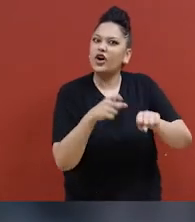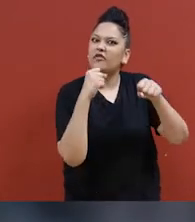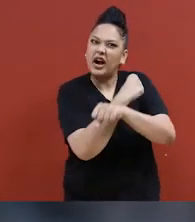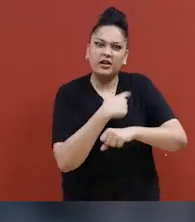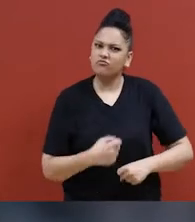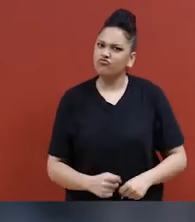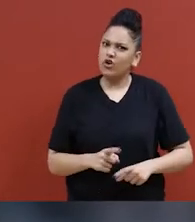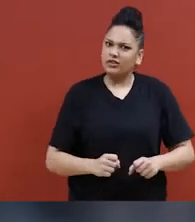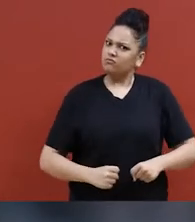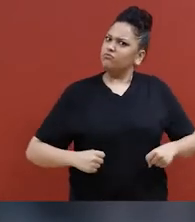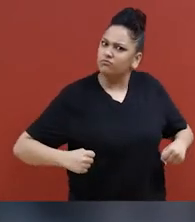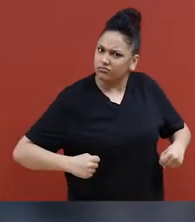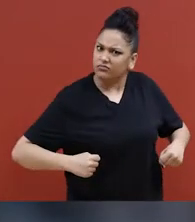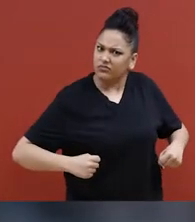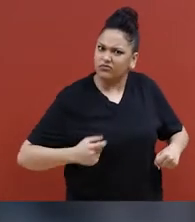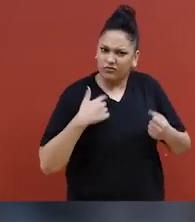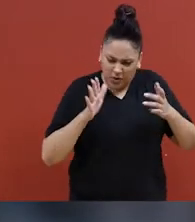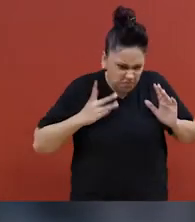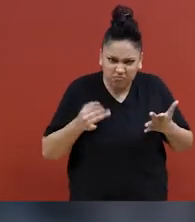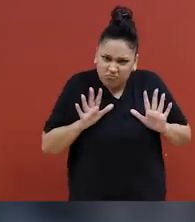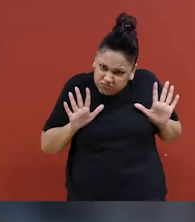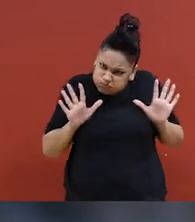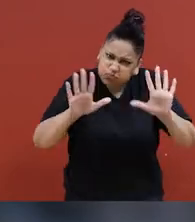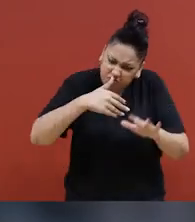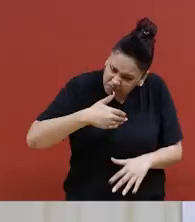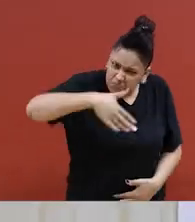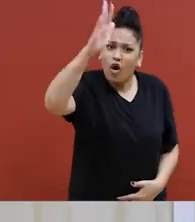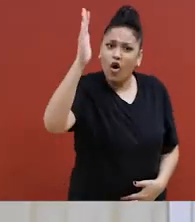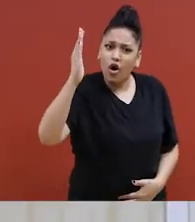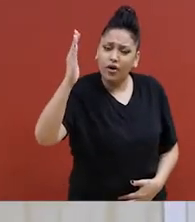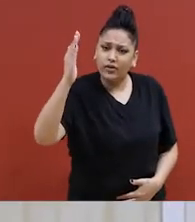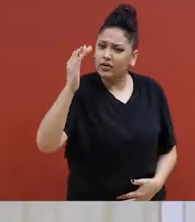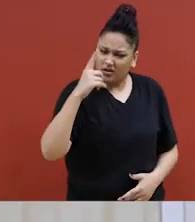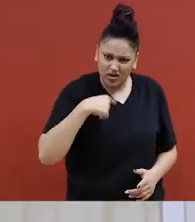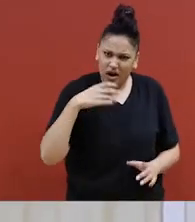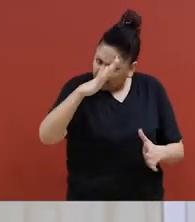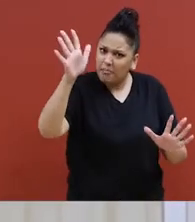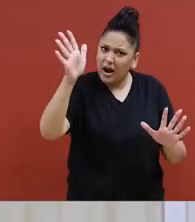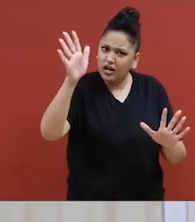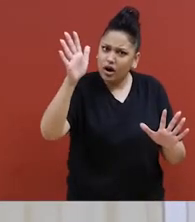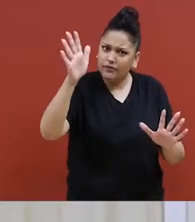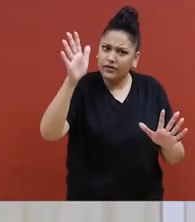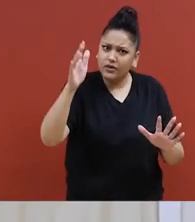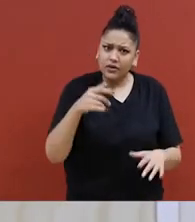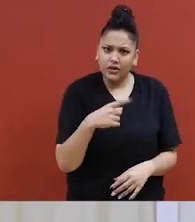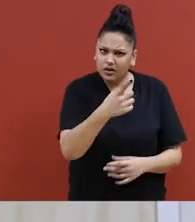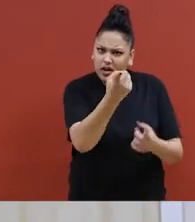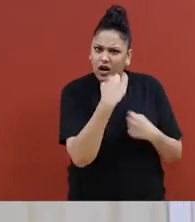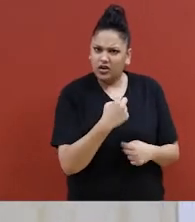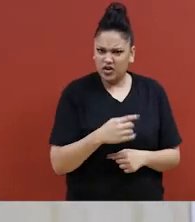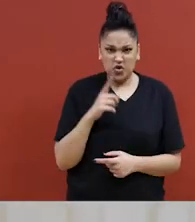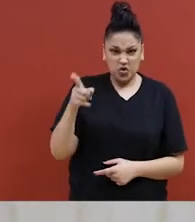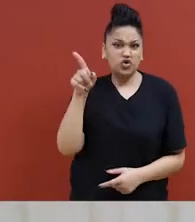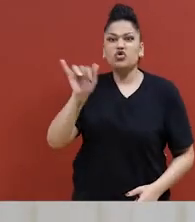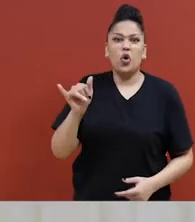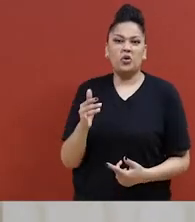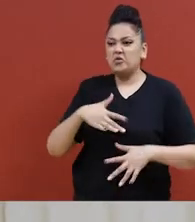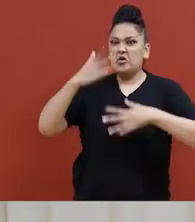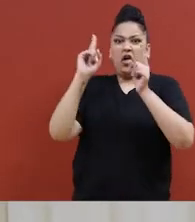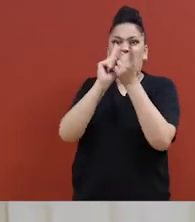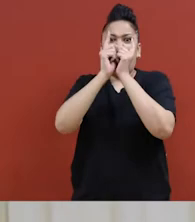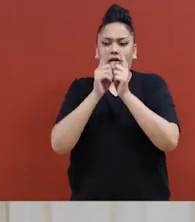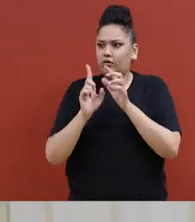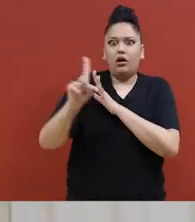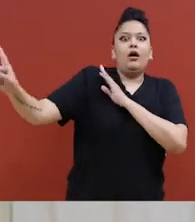entrée dans ce qu'on appelle une position de combat. Et elle a crié, « Recule! » Et il a dit, « Toi aussi, tu recules!